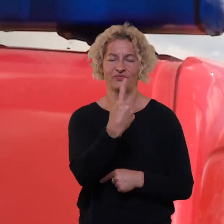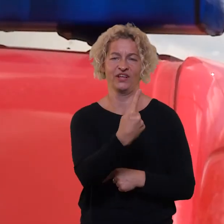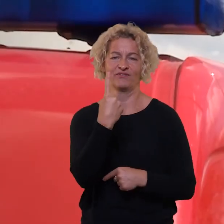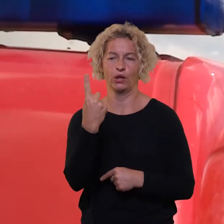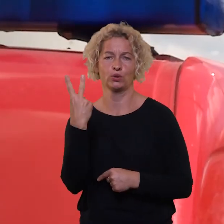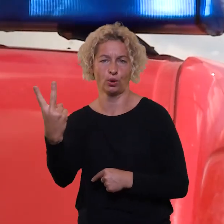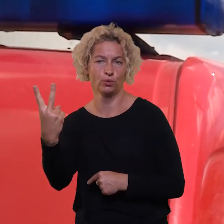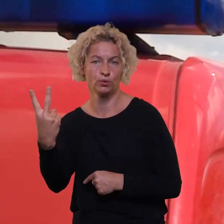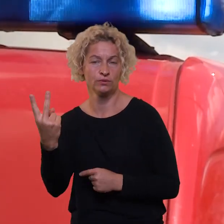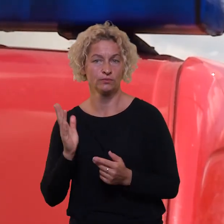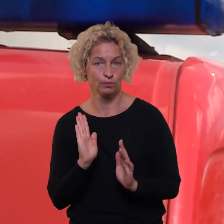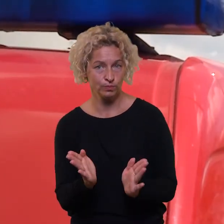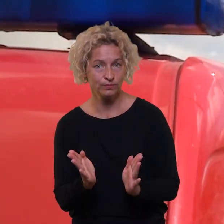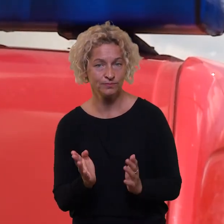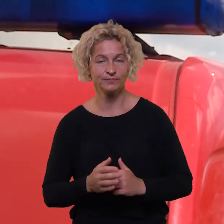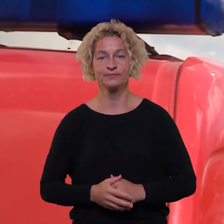telefonu 112.